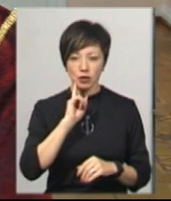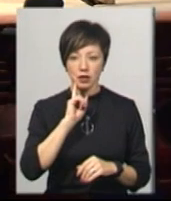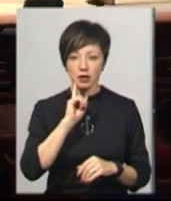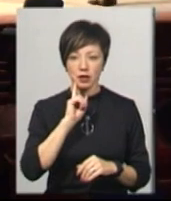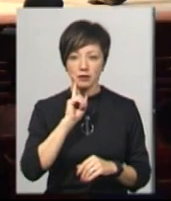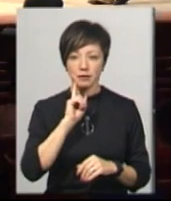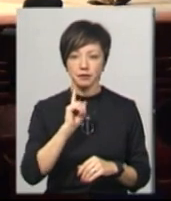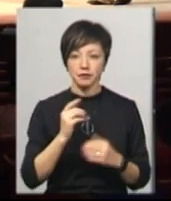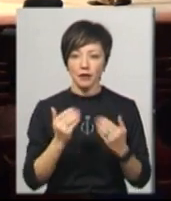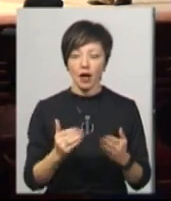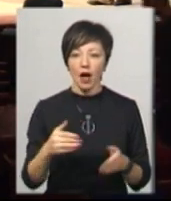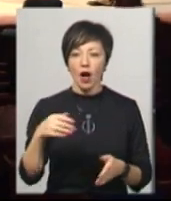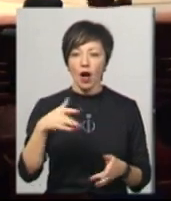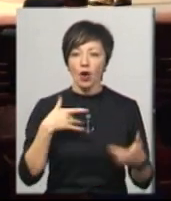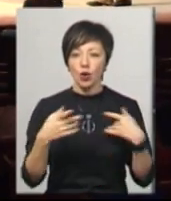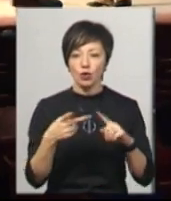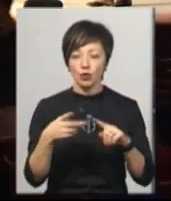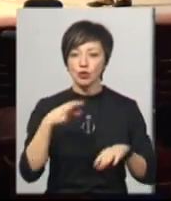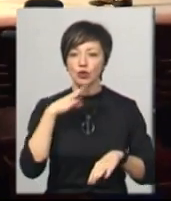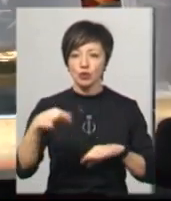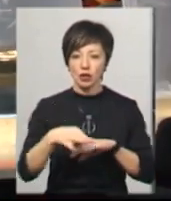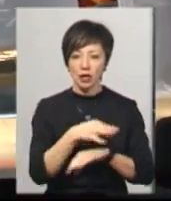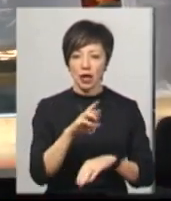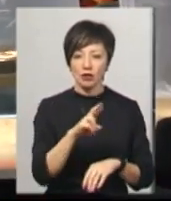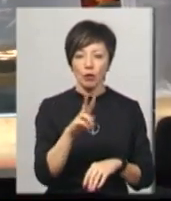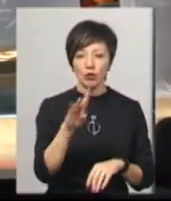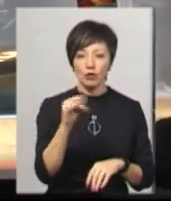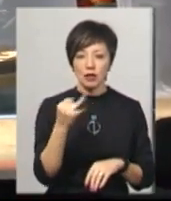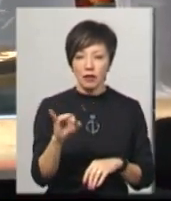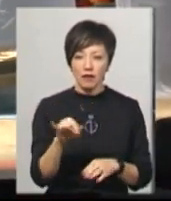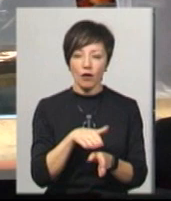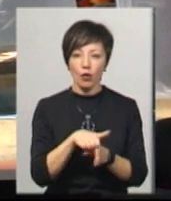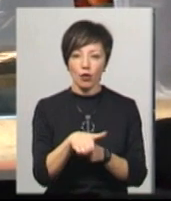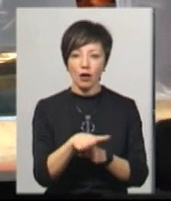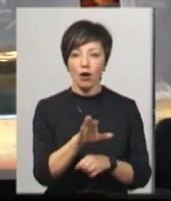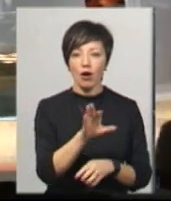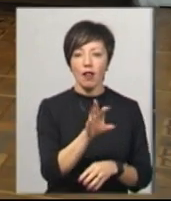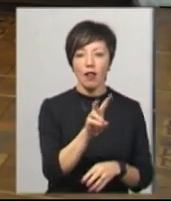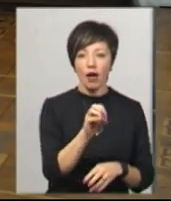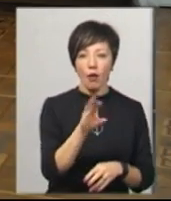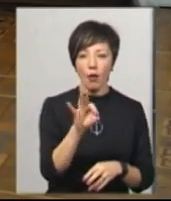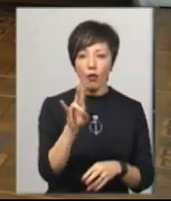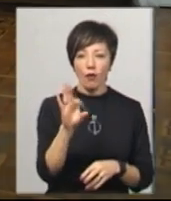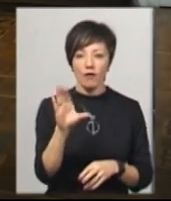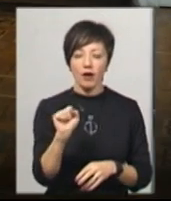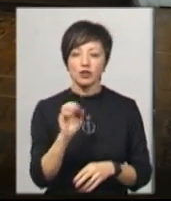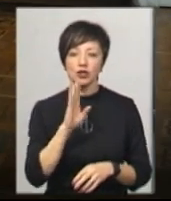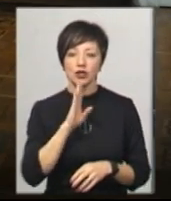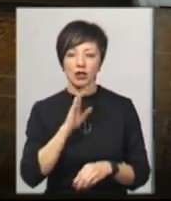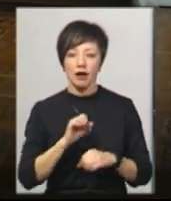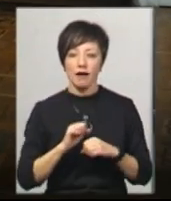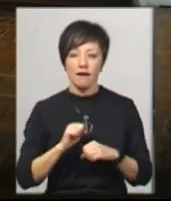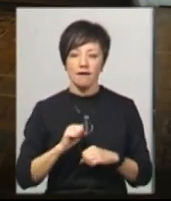теситурна. Роль другої дружини Ярослава Мудрого, скандинавку Інгерту, виконує Олена Леонова. Жінка воєвнича,